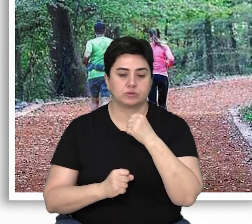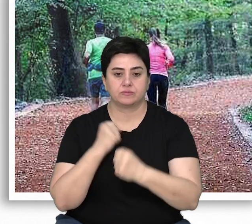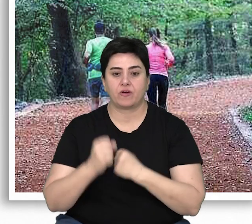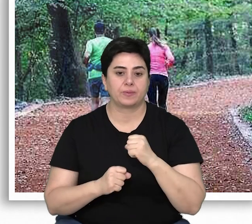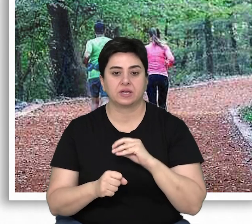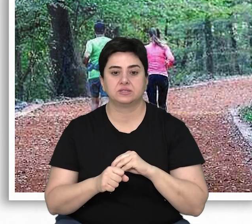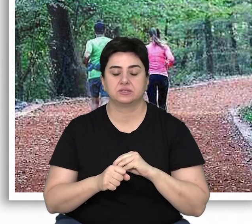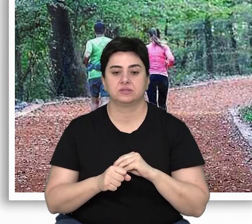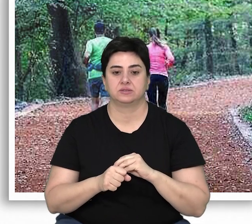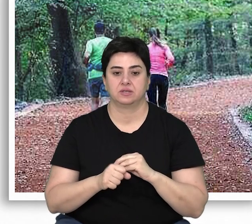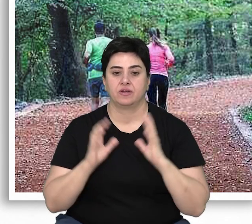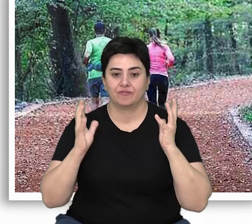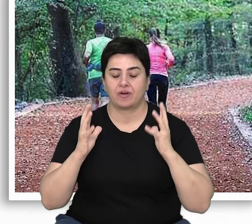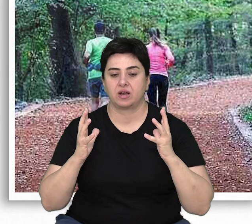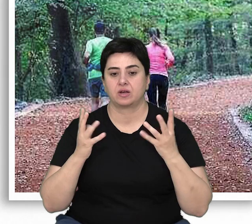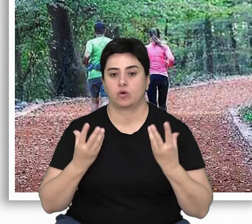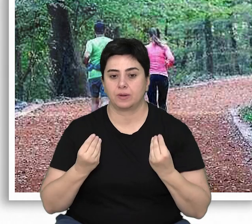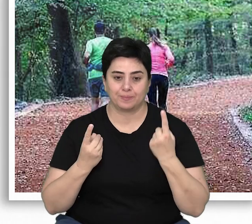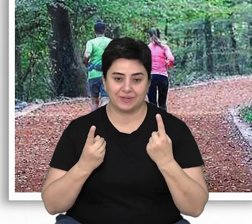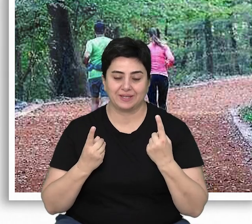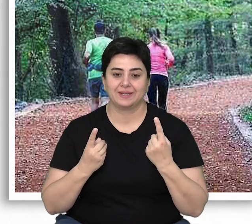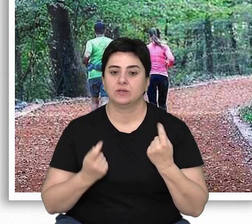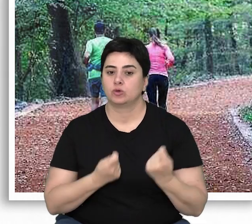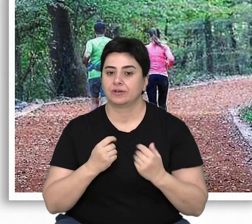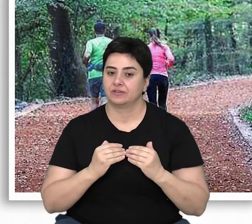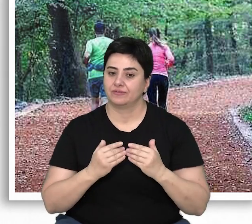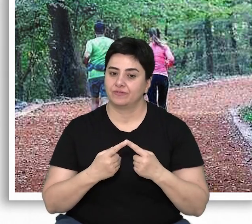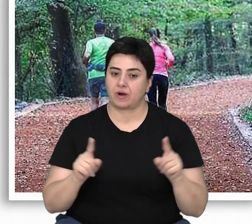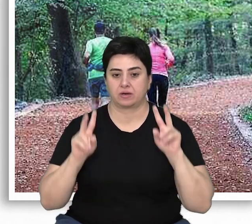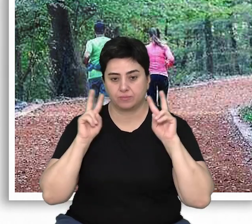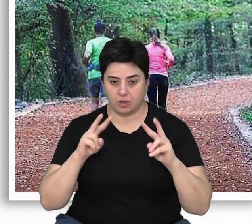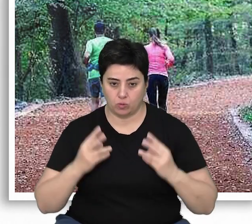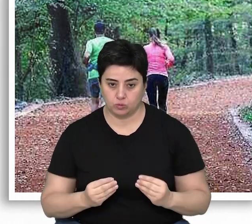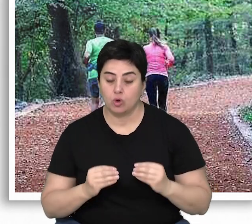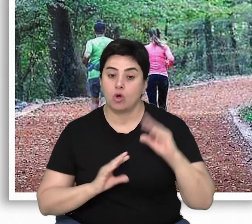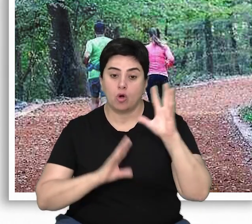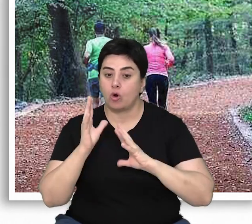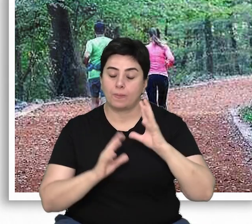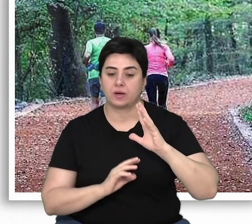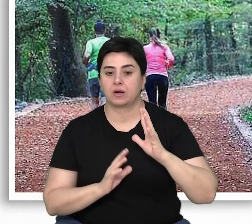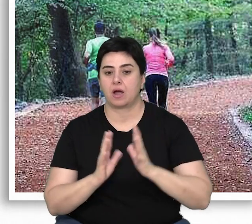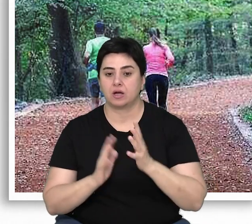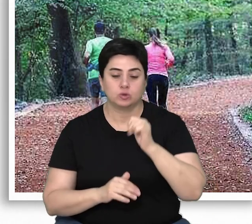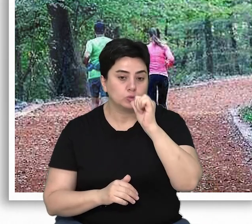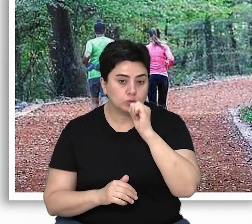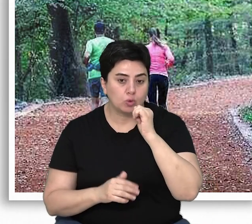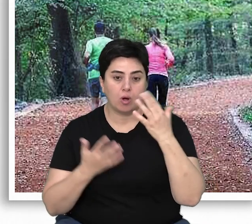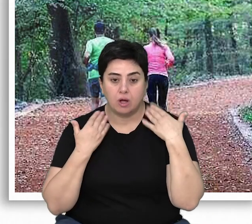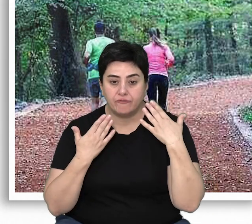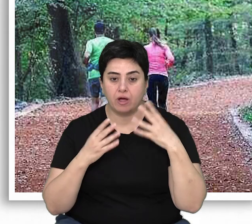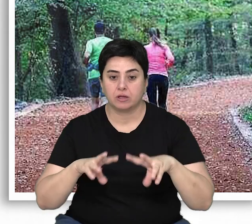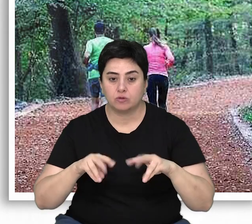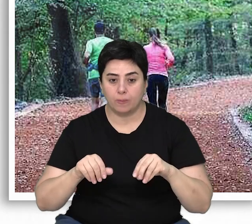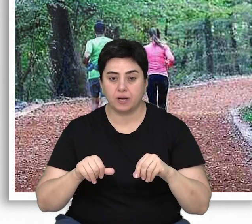ham maddesi üretmek üzere faaliyet gösteren bir kamu uğraşı olmaktan çıkıyor. Ve ormandaki ağaç, su, hava,